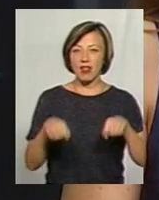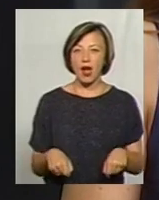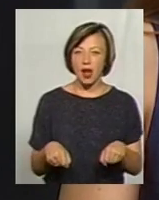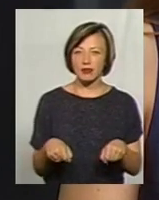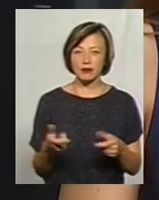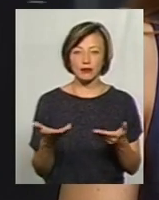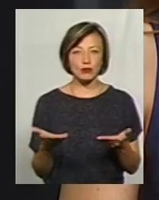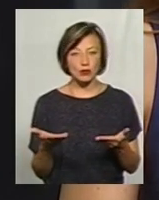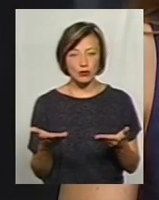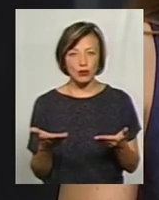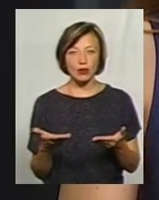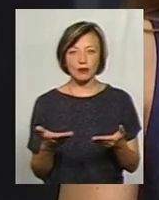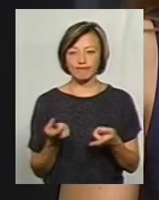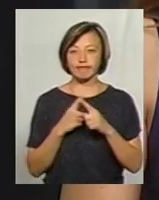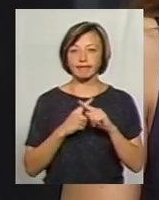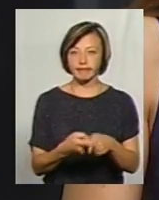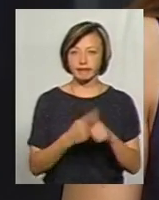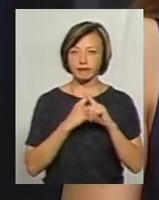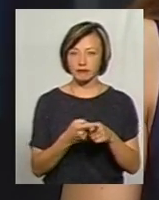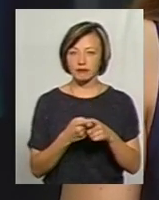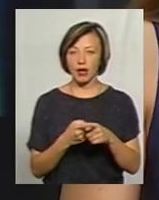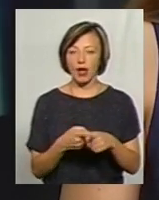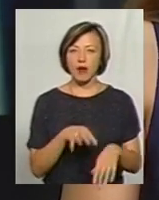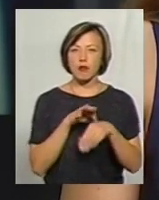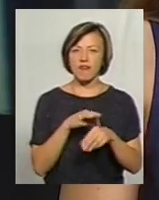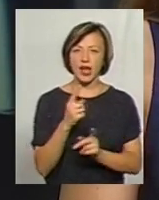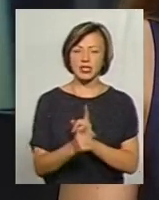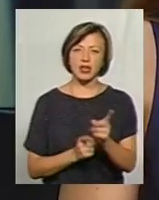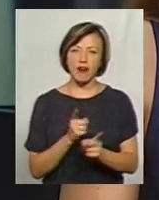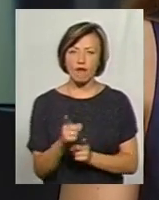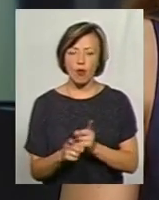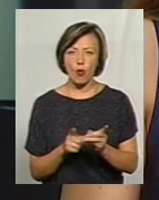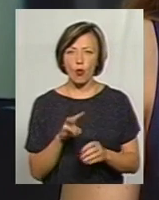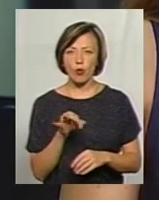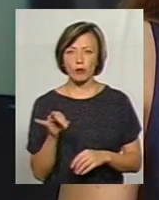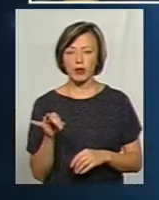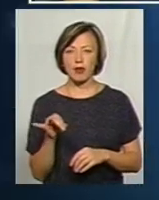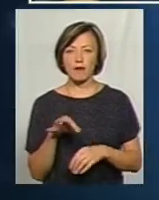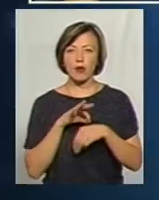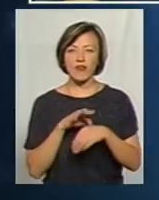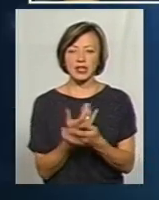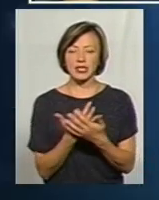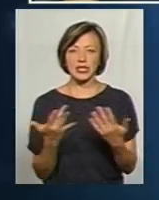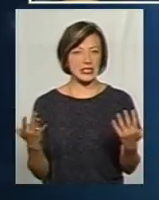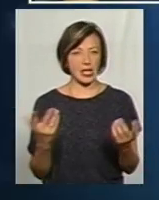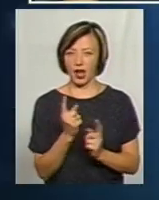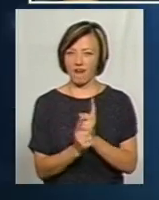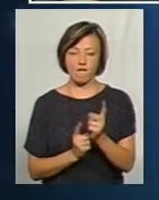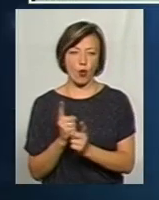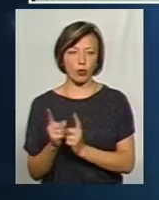певний такий компроміс. В проведенні реформи, в проведенні різних реформ.